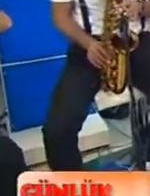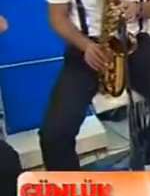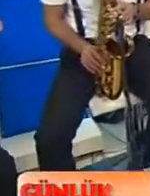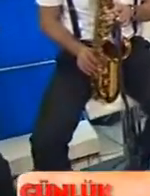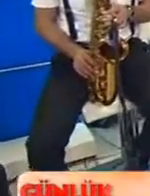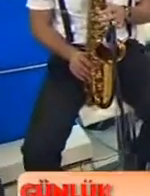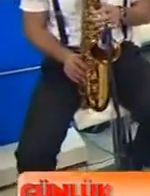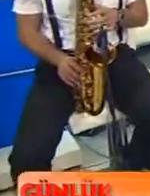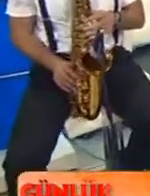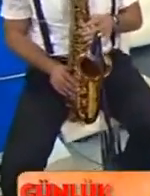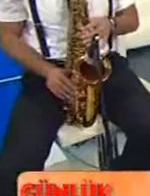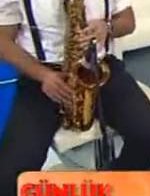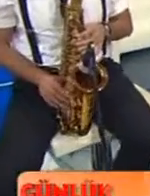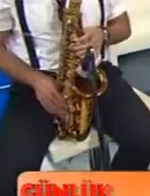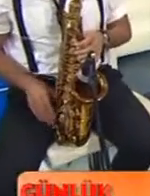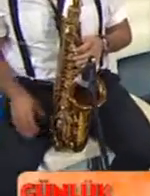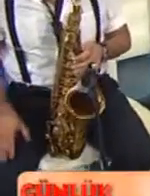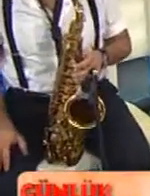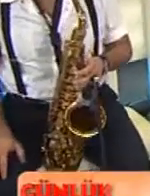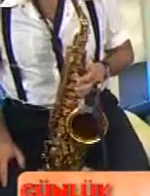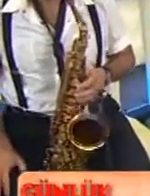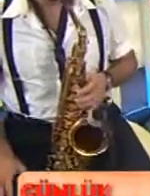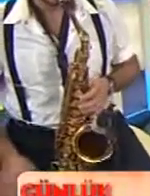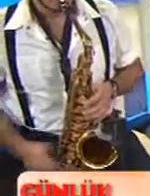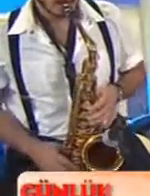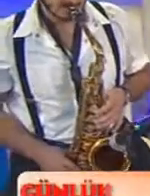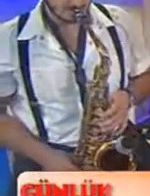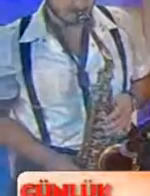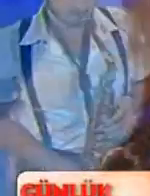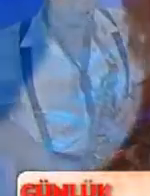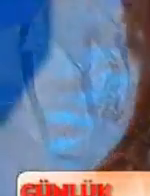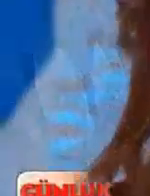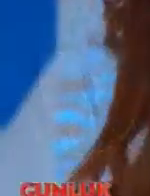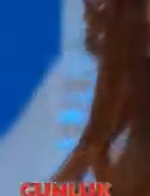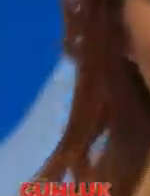bu gece hiç konuşmadan